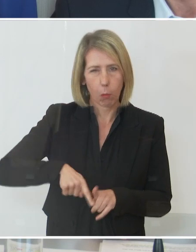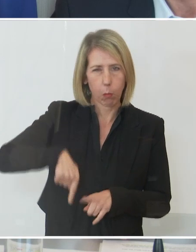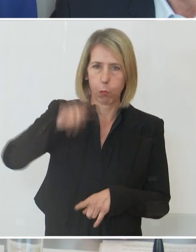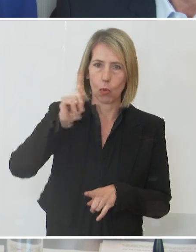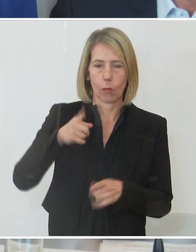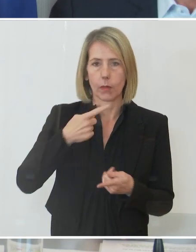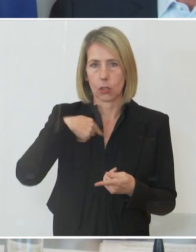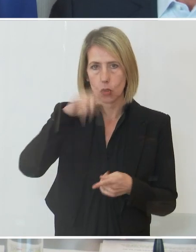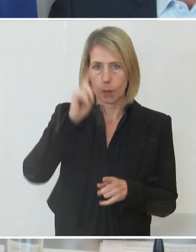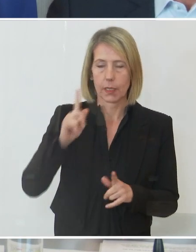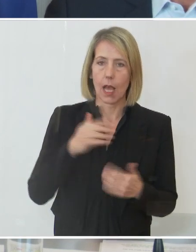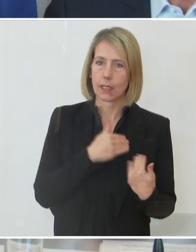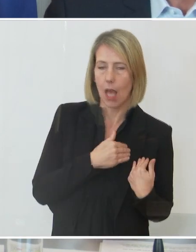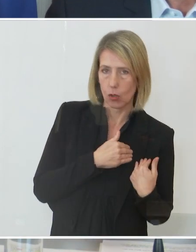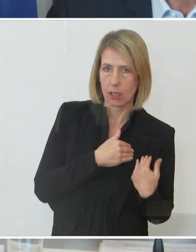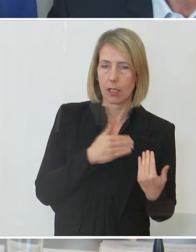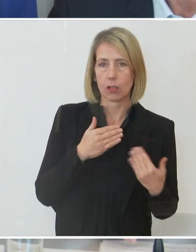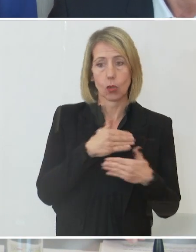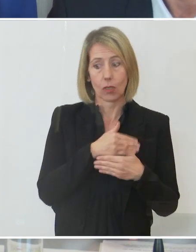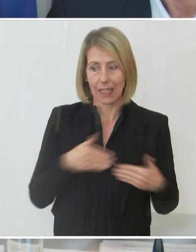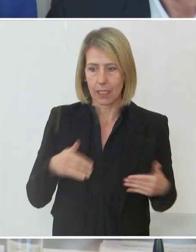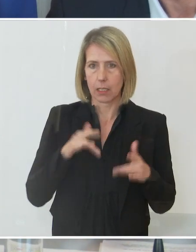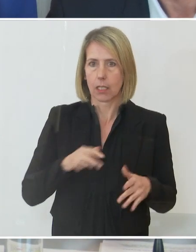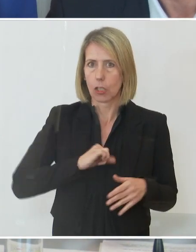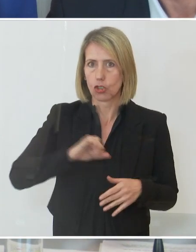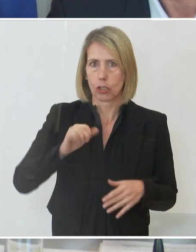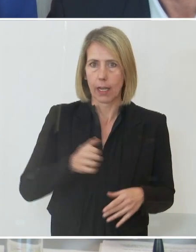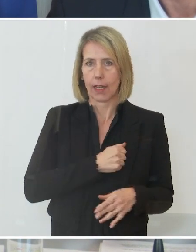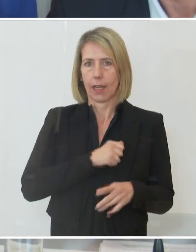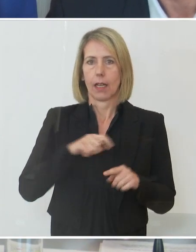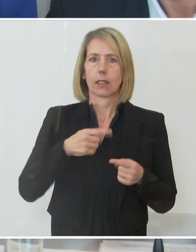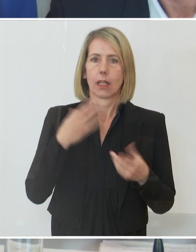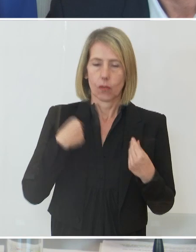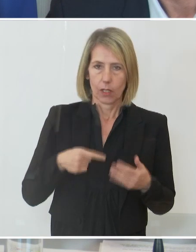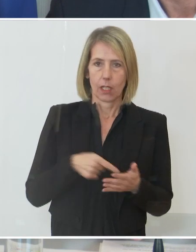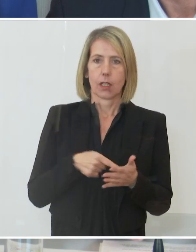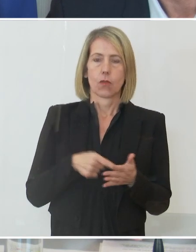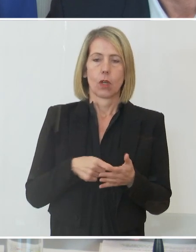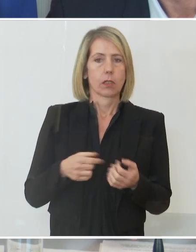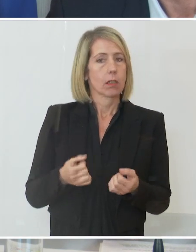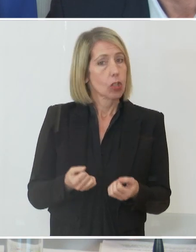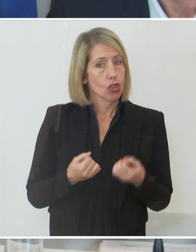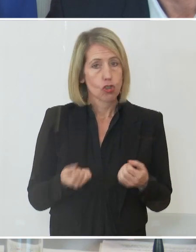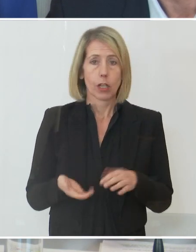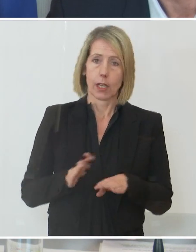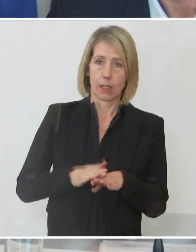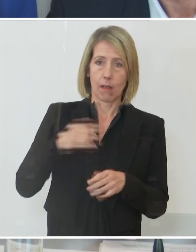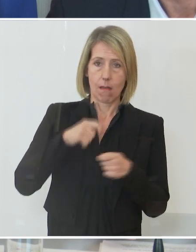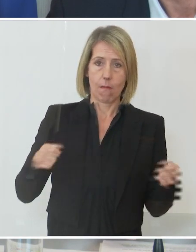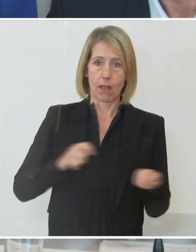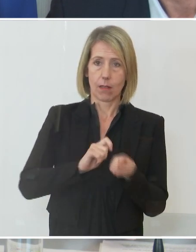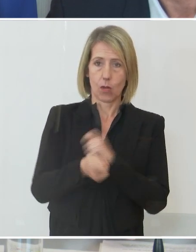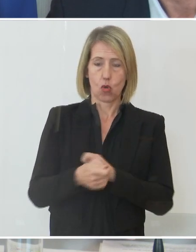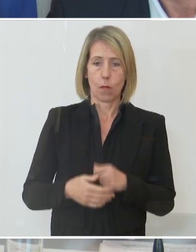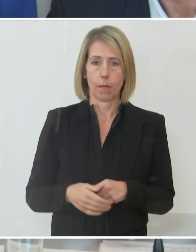auslastung an eine schwierige Grenze bringt, dann werden wir auch wieder gefordert sein, stärkere Maßnahmen zu setzen. Das möchte